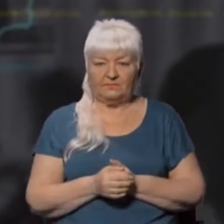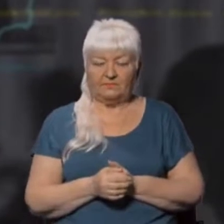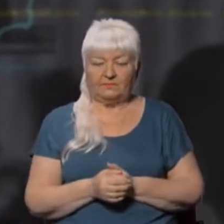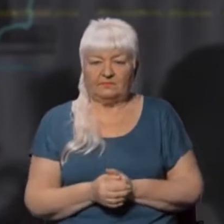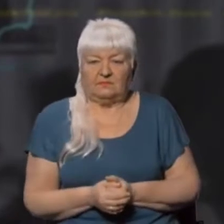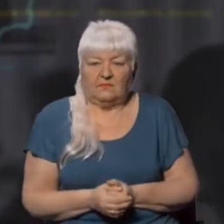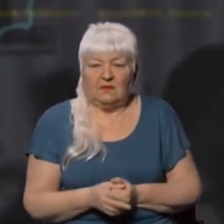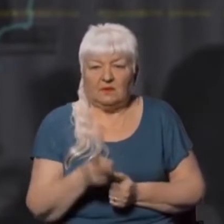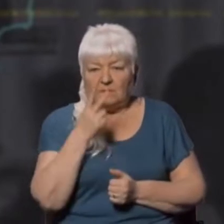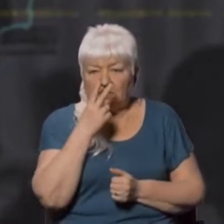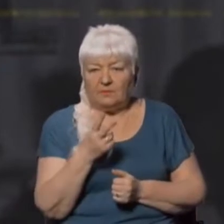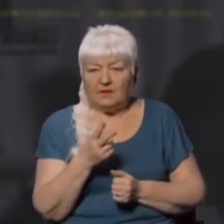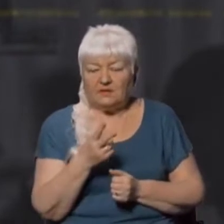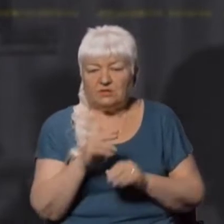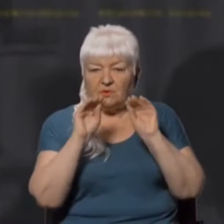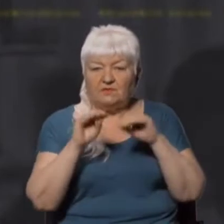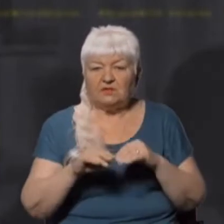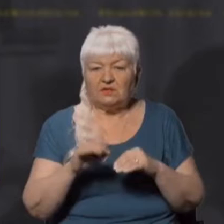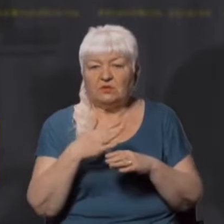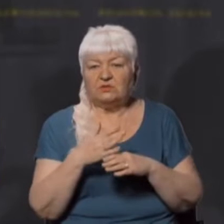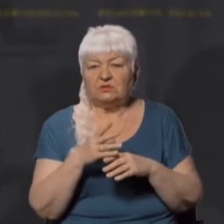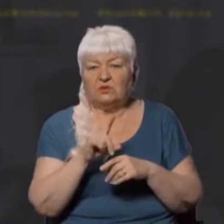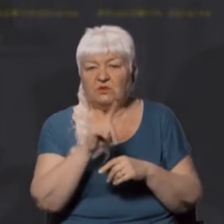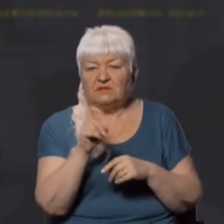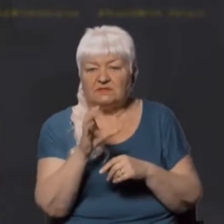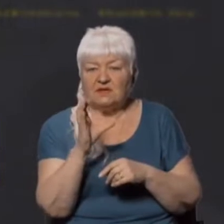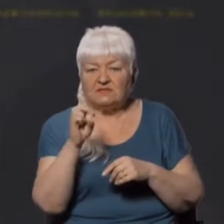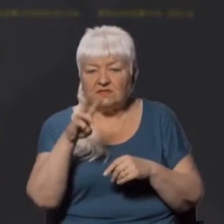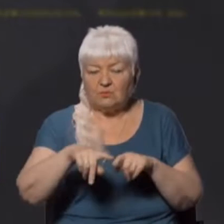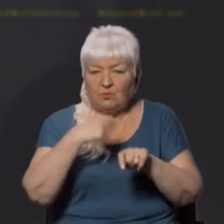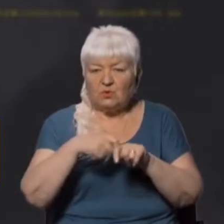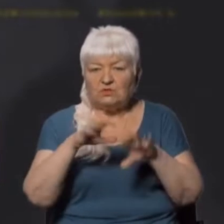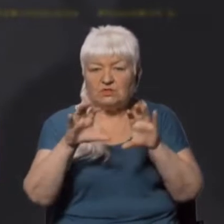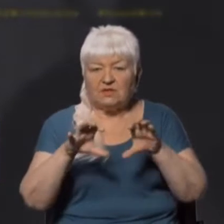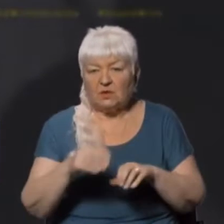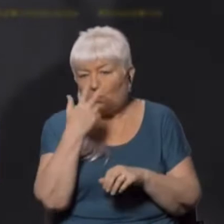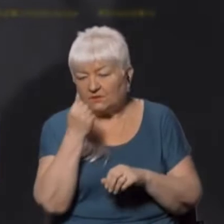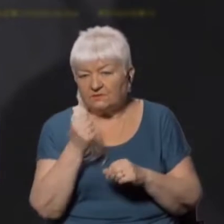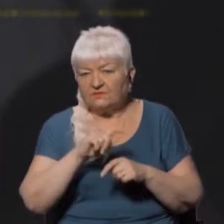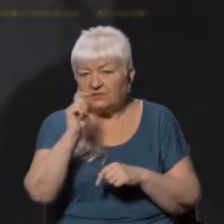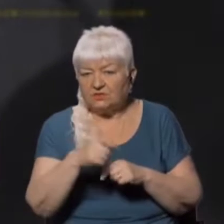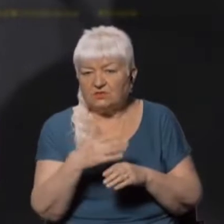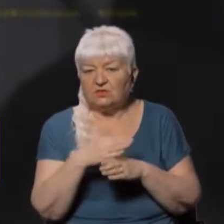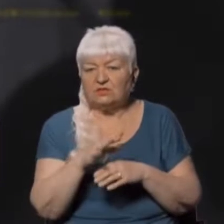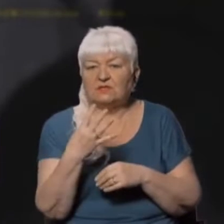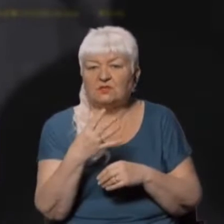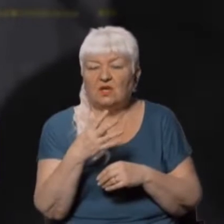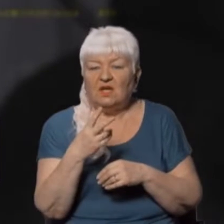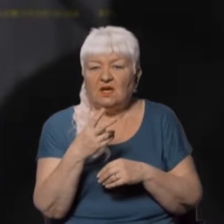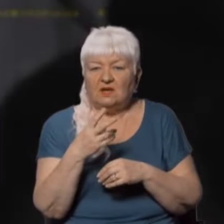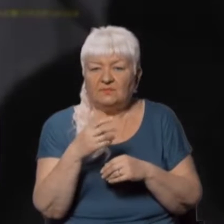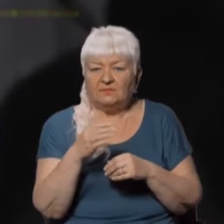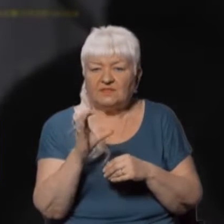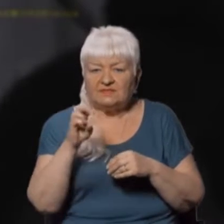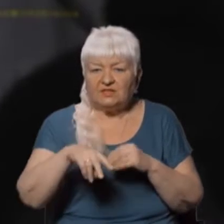кваліфікована за частиною 1 статті 438 порушення законів та звичаї війни, частиною 4 статті 260 – це